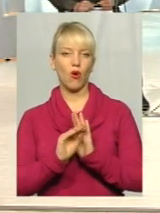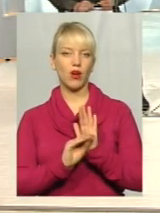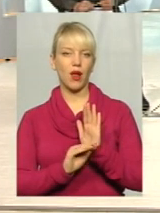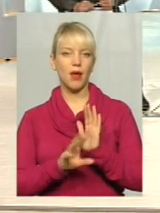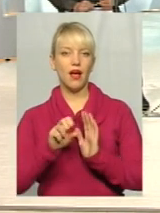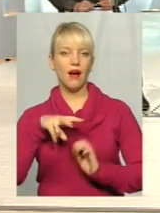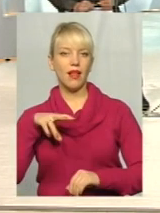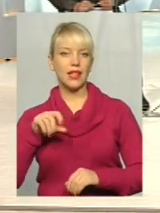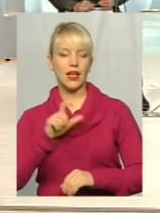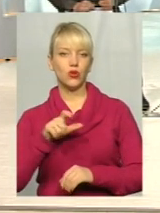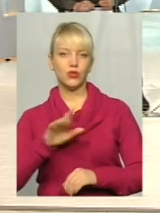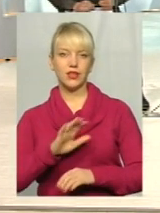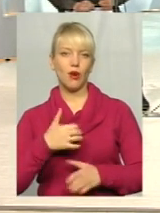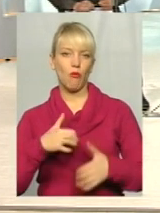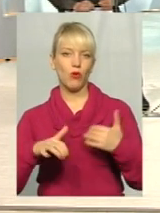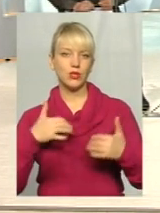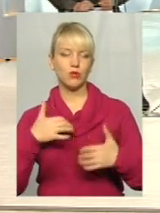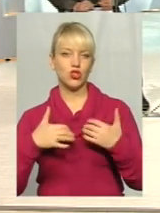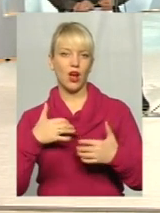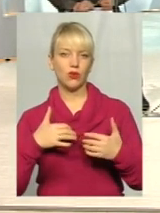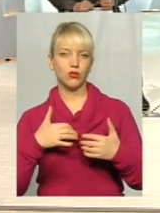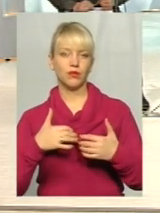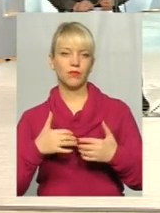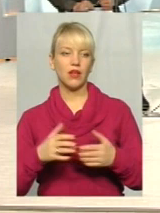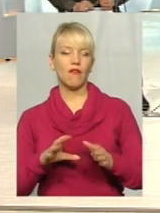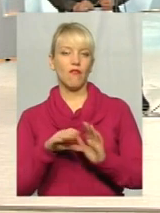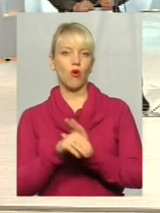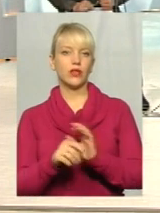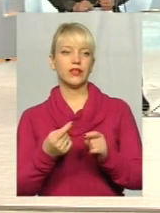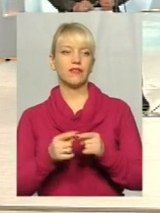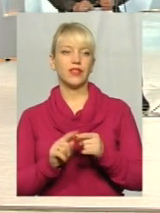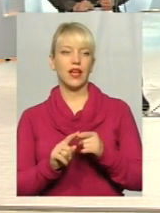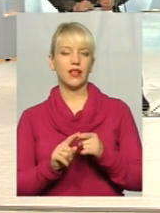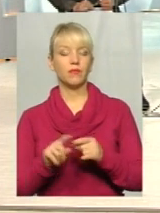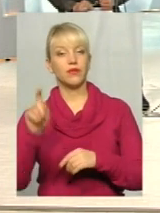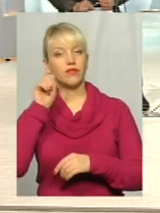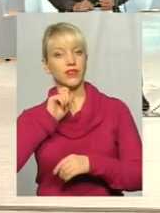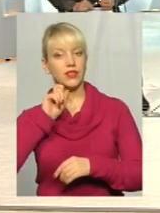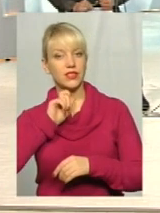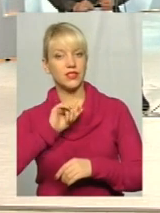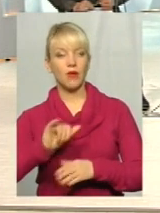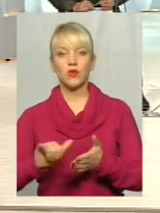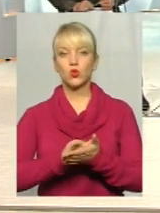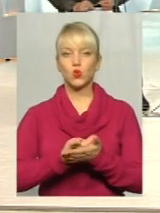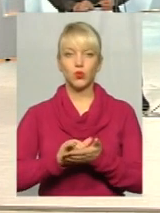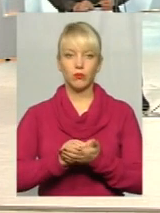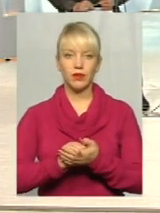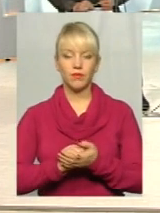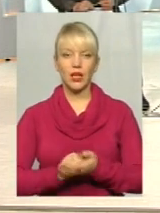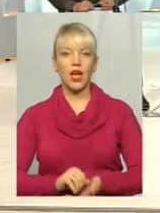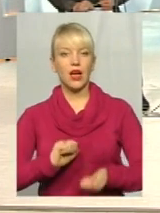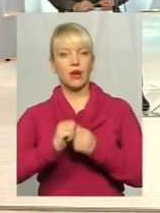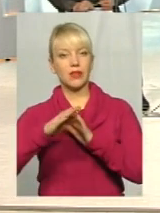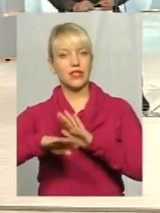але люди не поспішають входити в неї? Вінниця, Суми, Кам